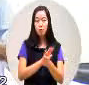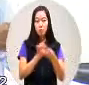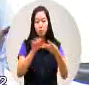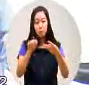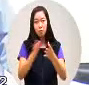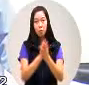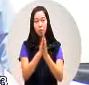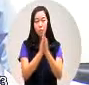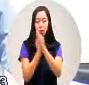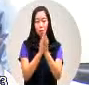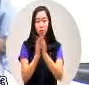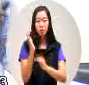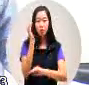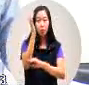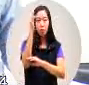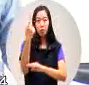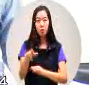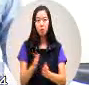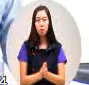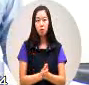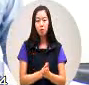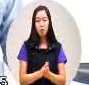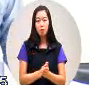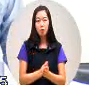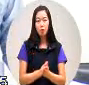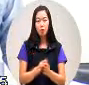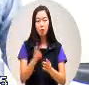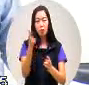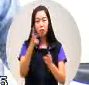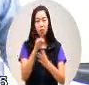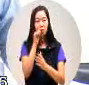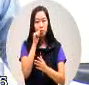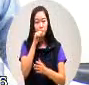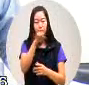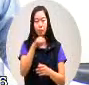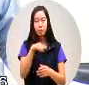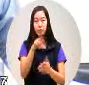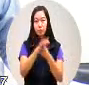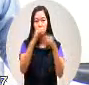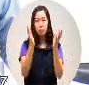桃树理智都要铲除掉